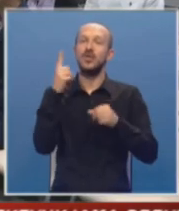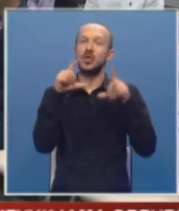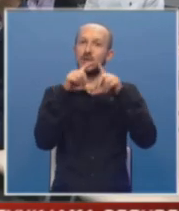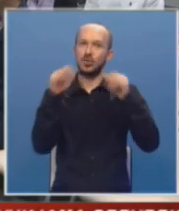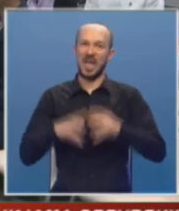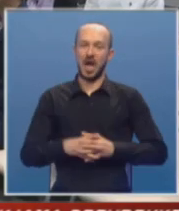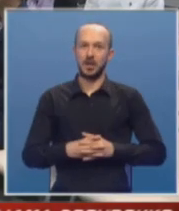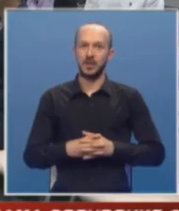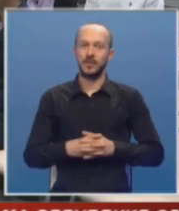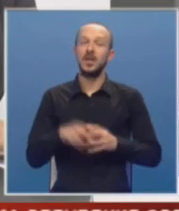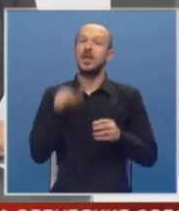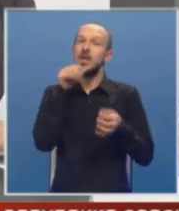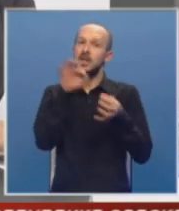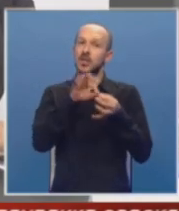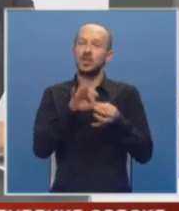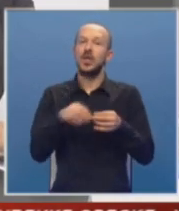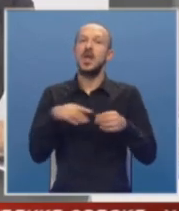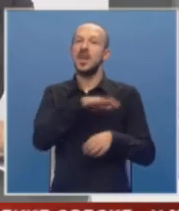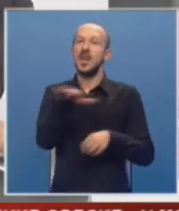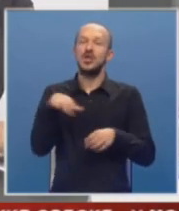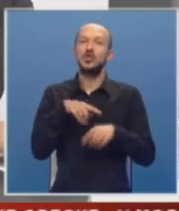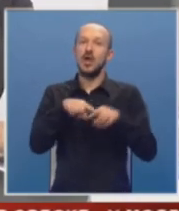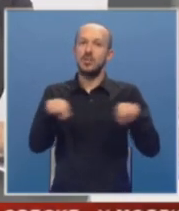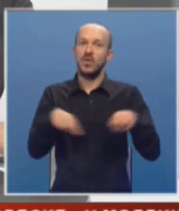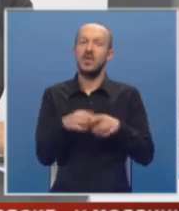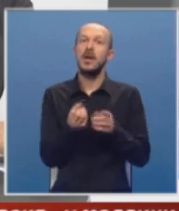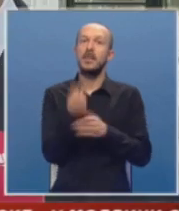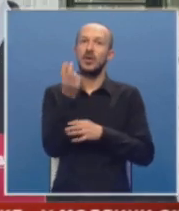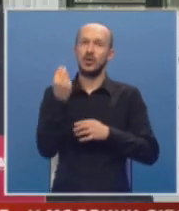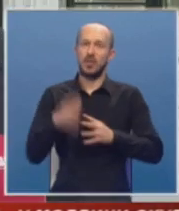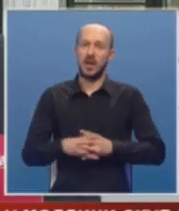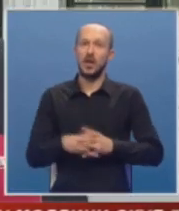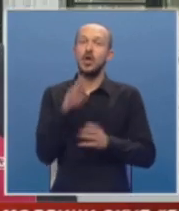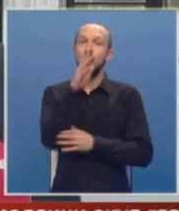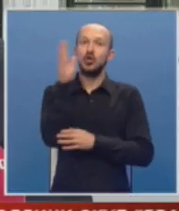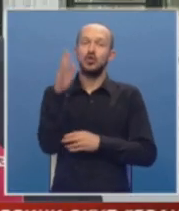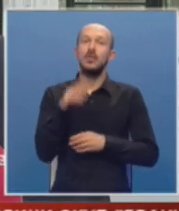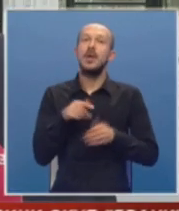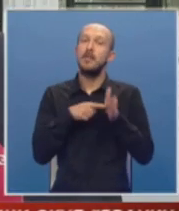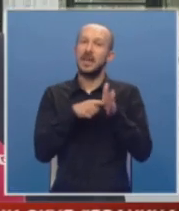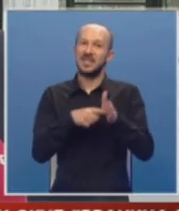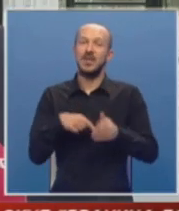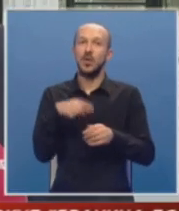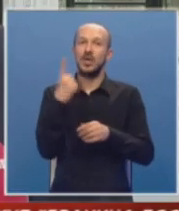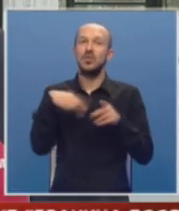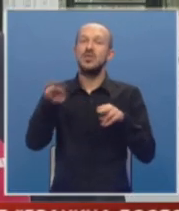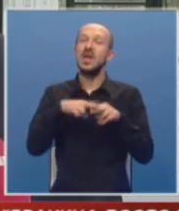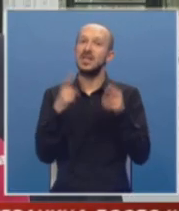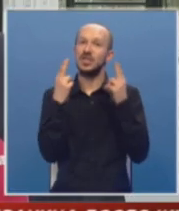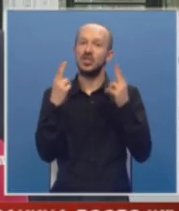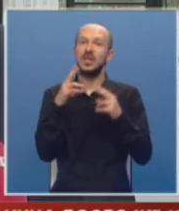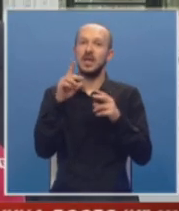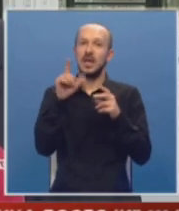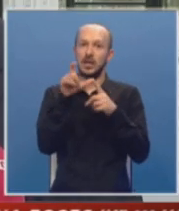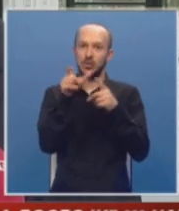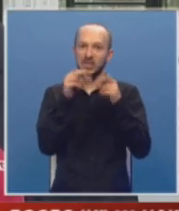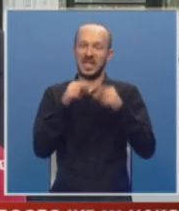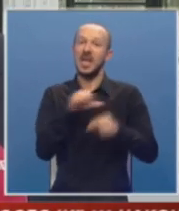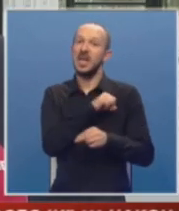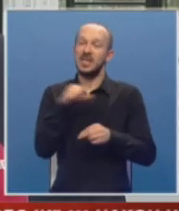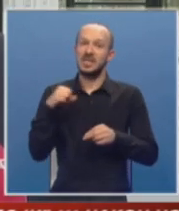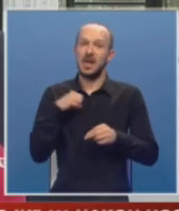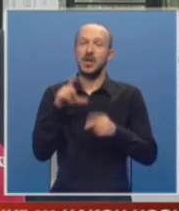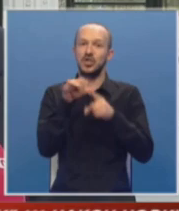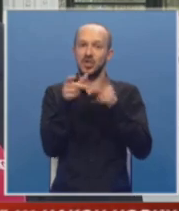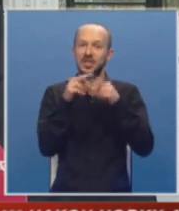institucija da bi se zaštitila naša imovina i prirodna dobra. Šume predstavljaju jedan od najzničajnijih resursa, sama